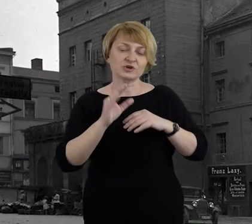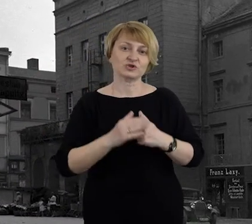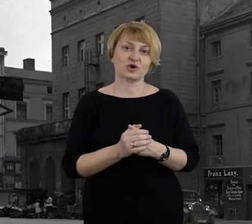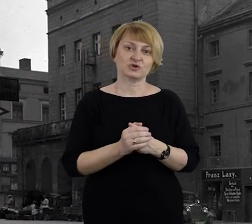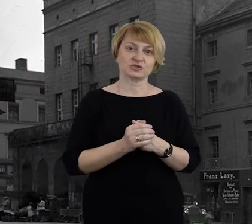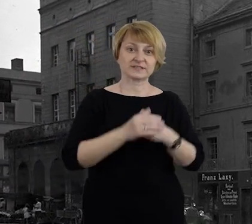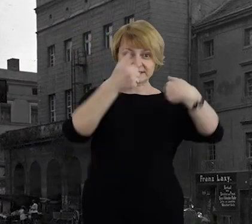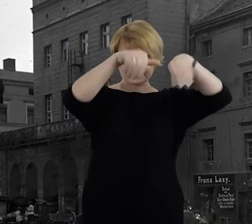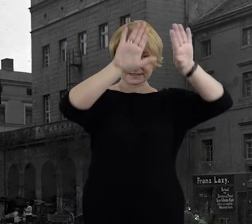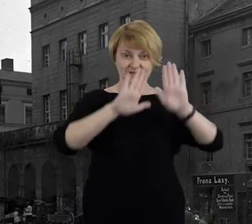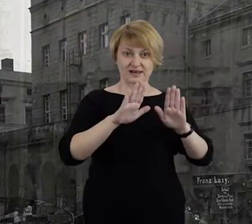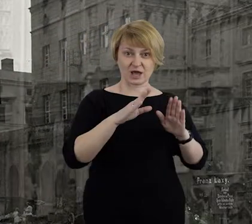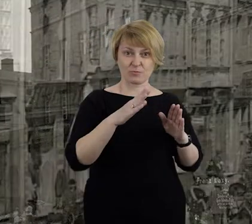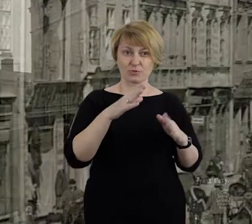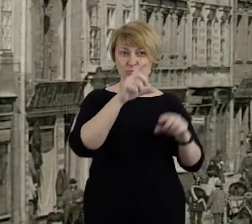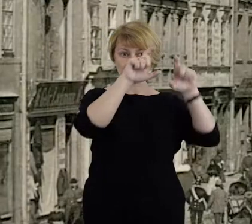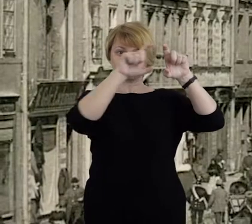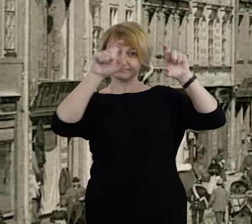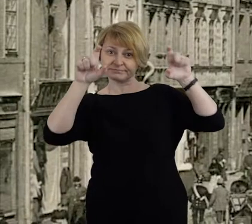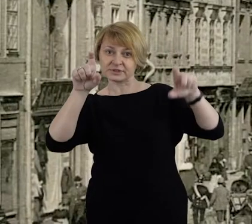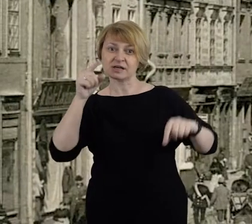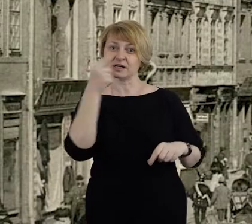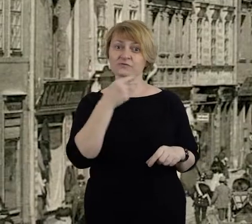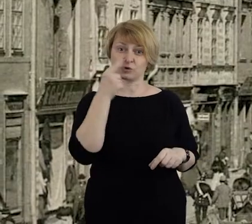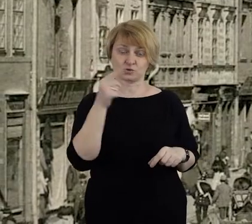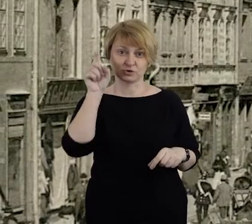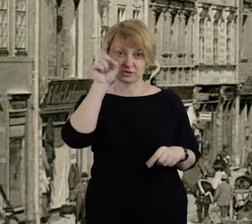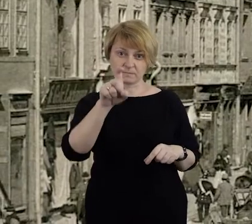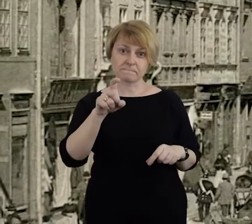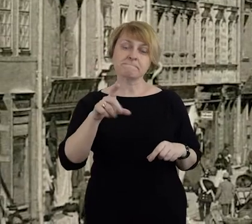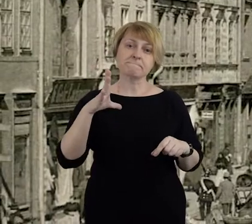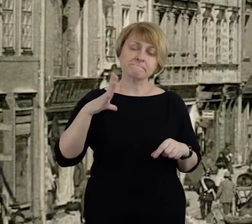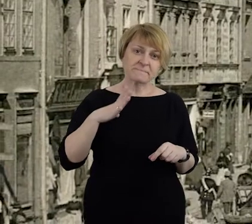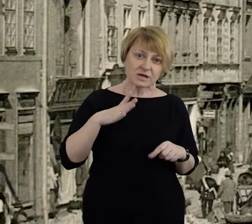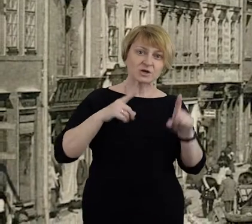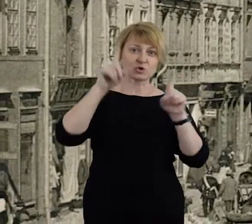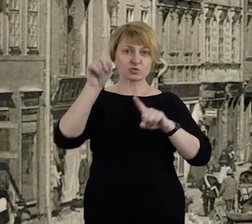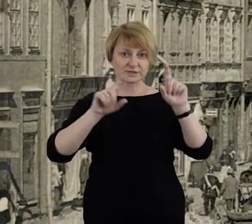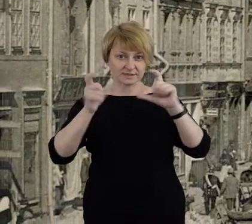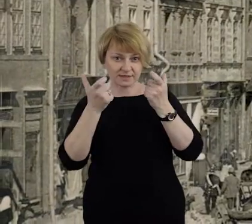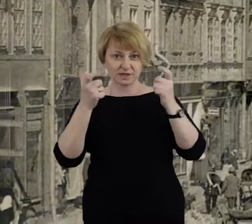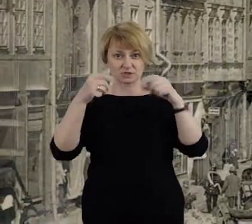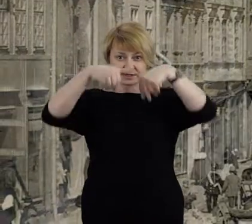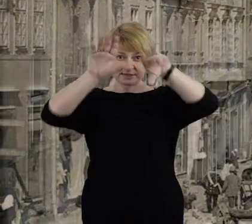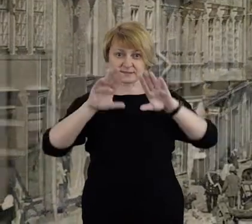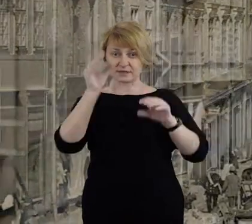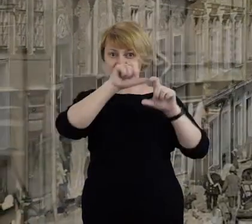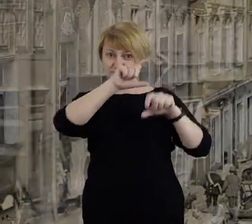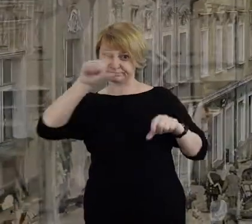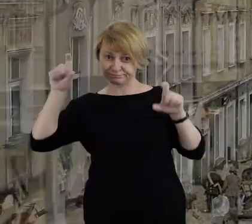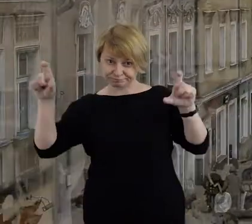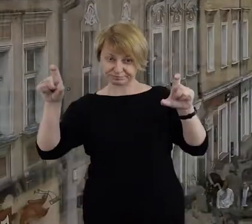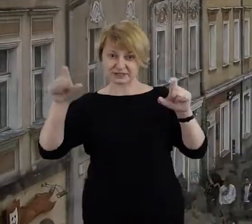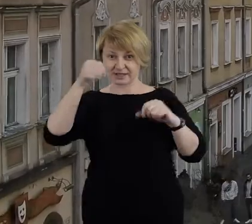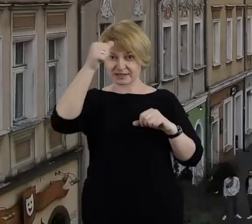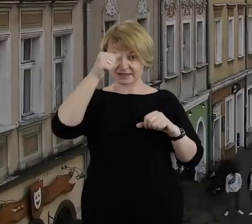większości sklepy miały szyldy niemieckie. Były nieliczne sklepy z szyldami polskimi, ale w rynku